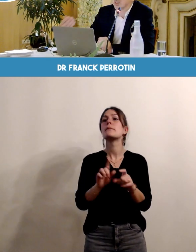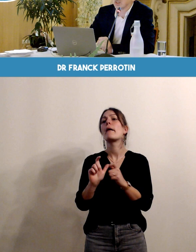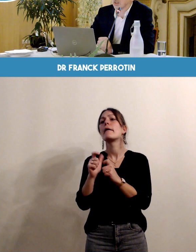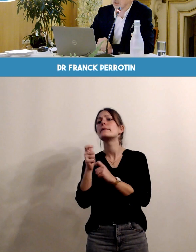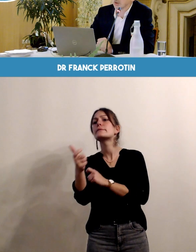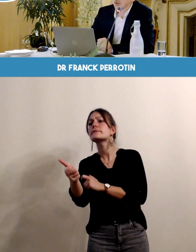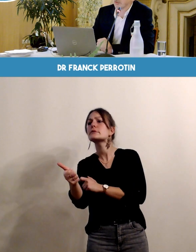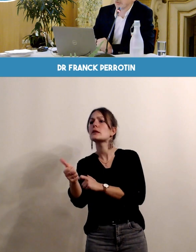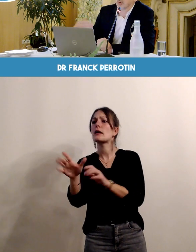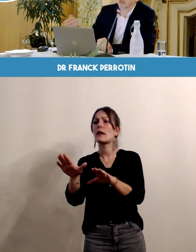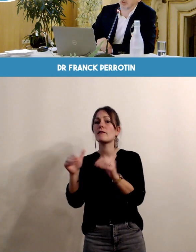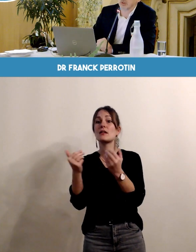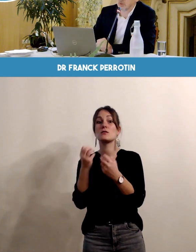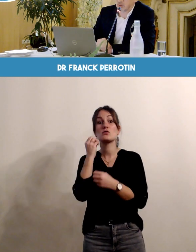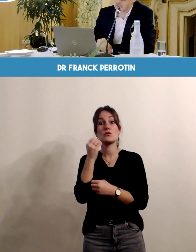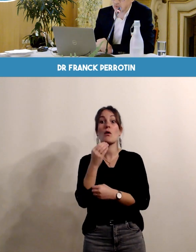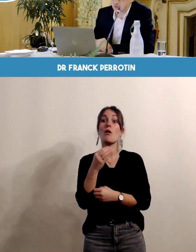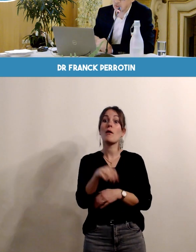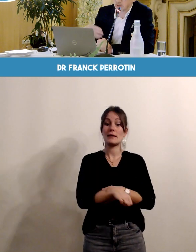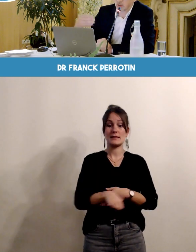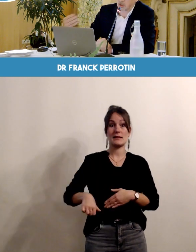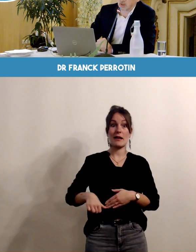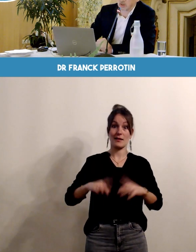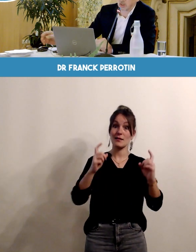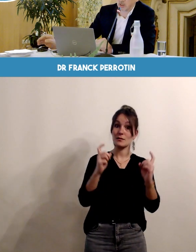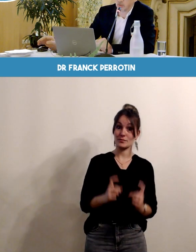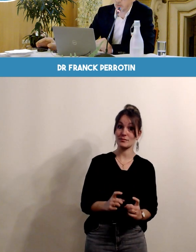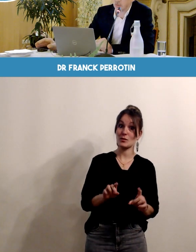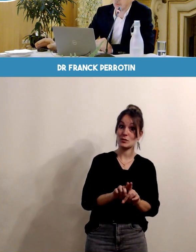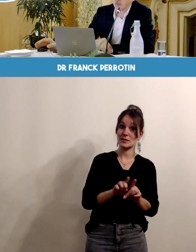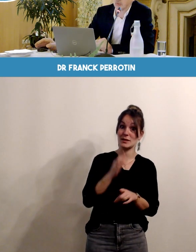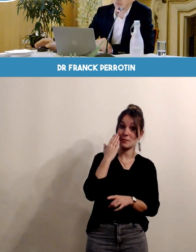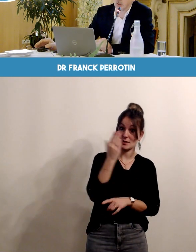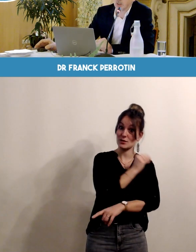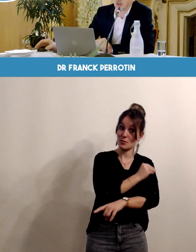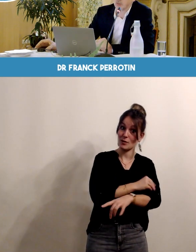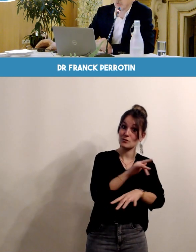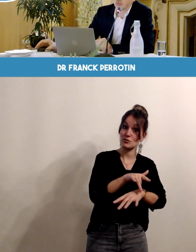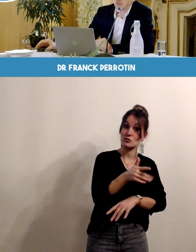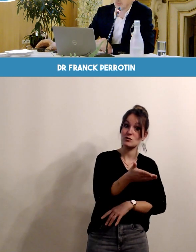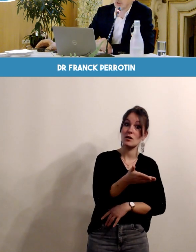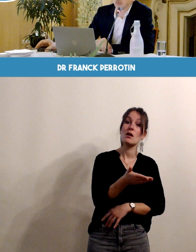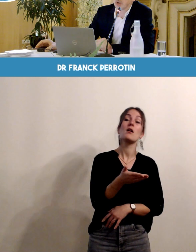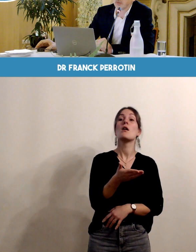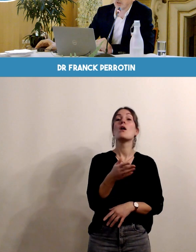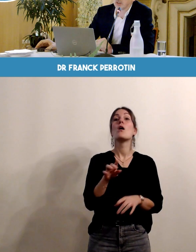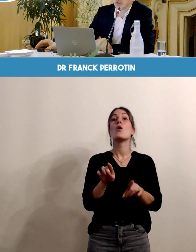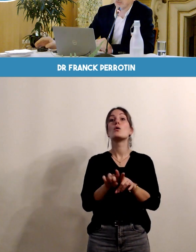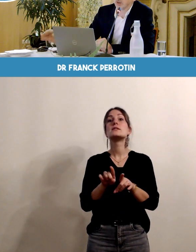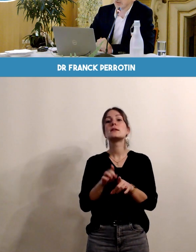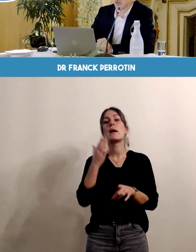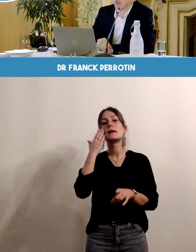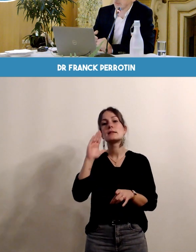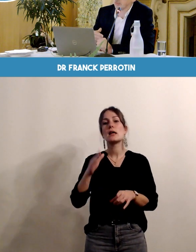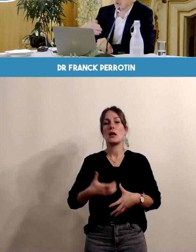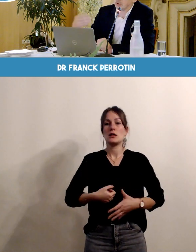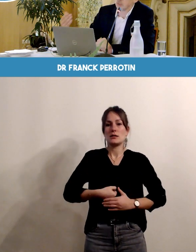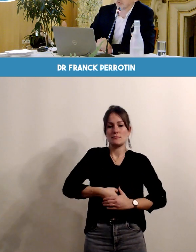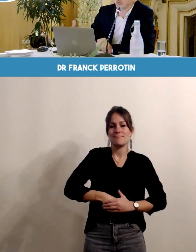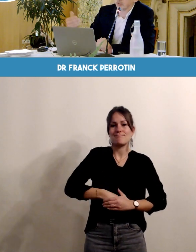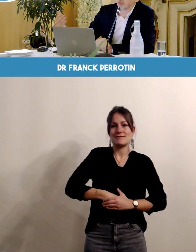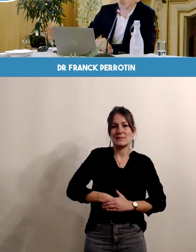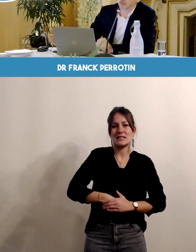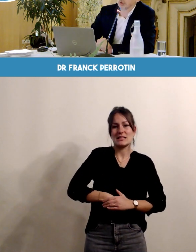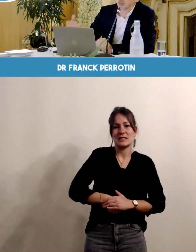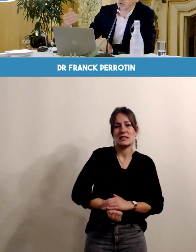il a moins de césariennes chez les femmes qui ont une activité physique il y a une durée du travail qui va être moins